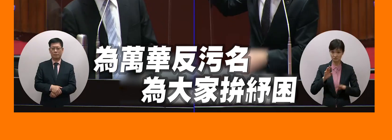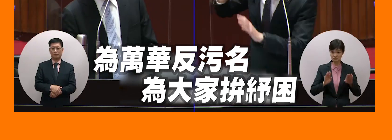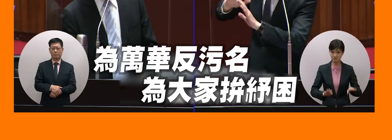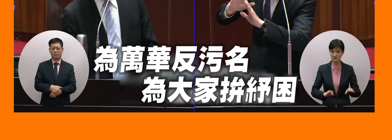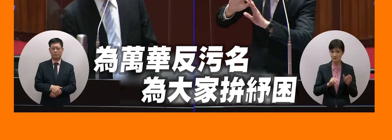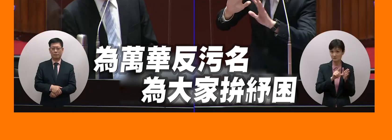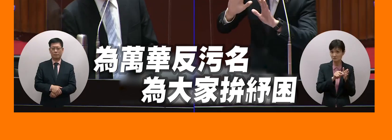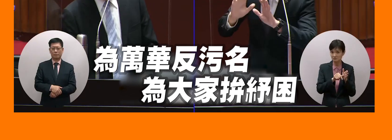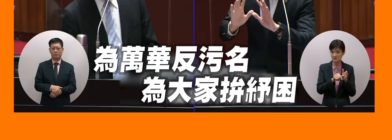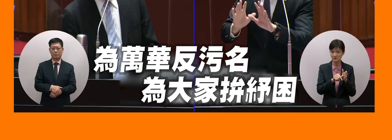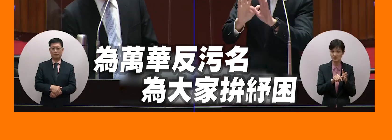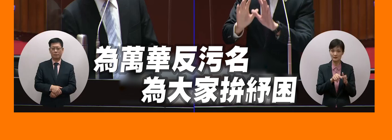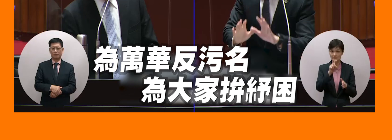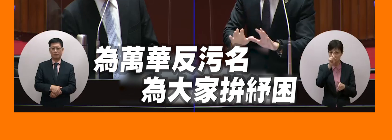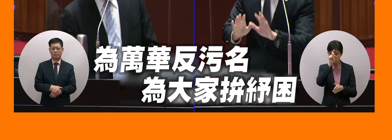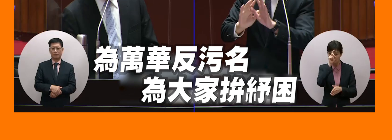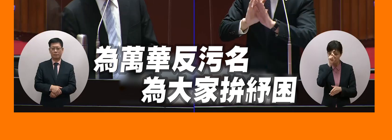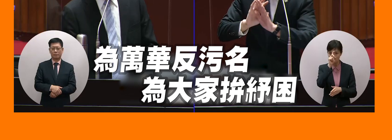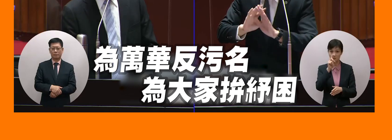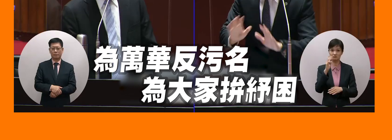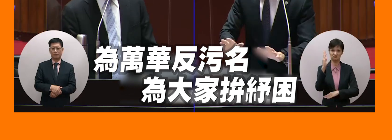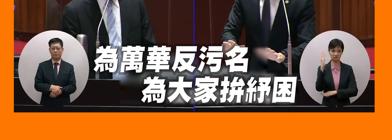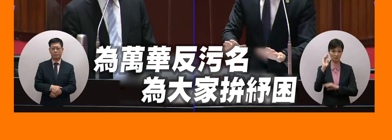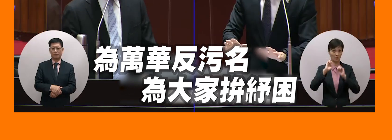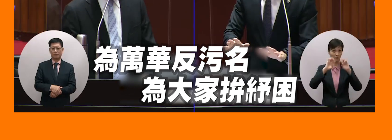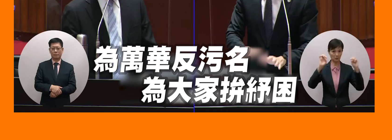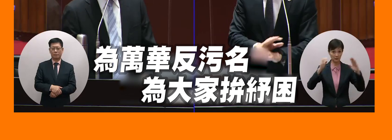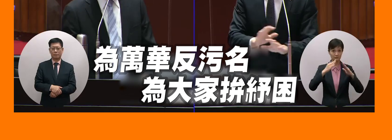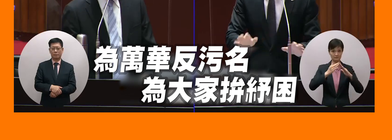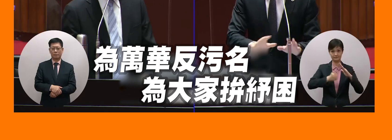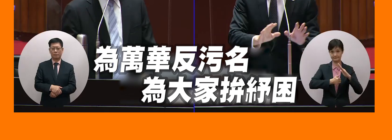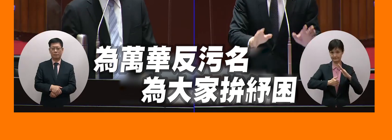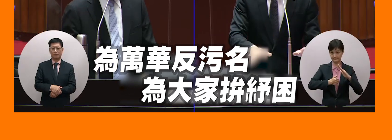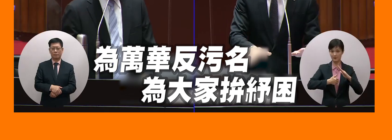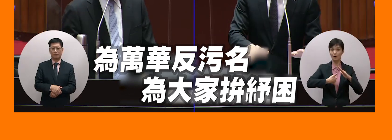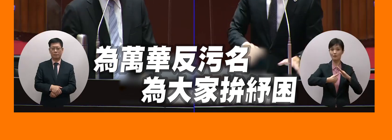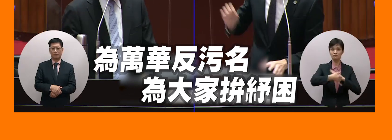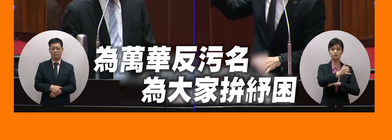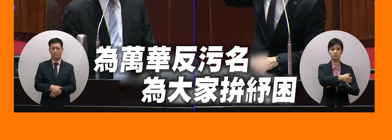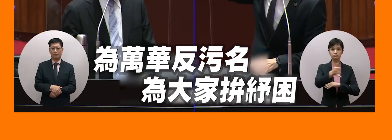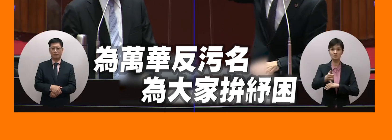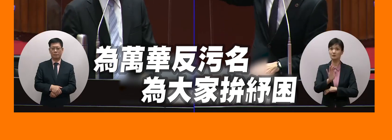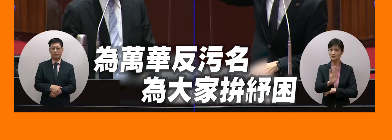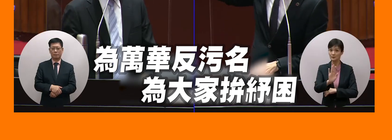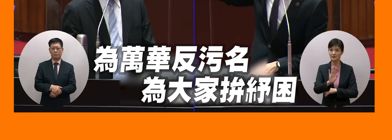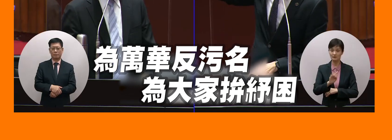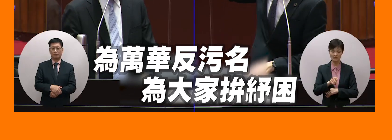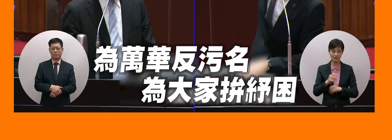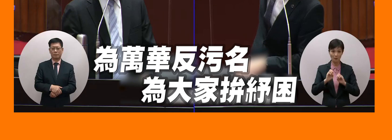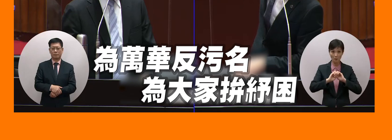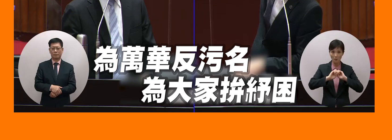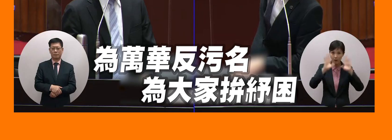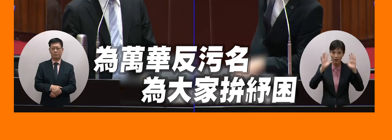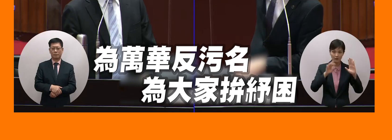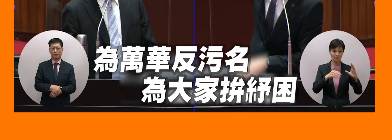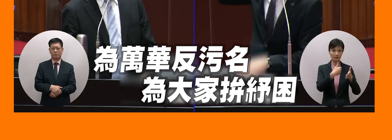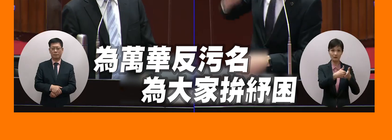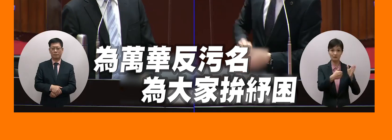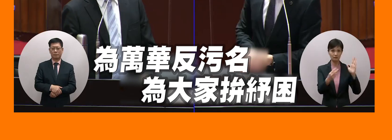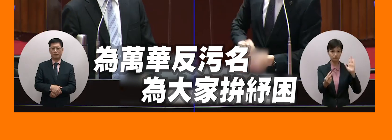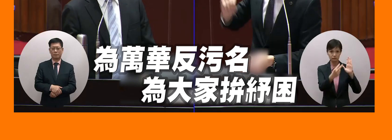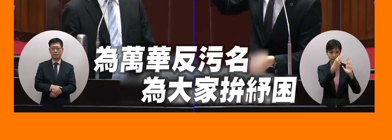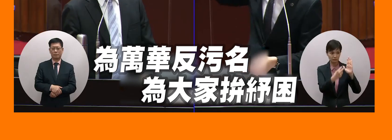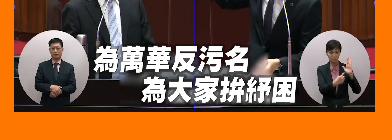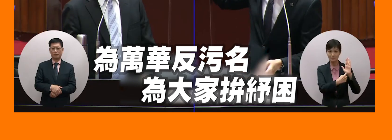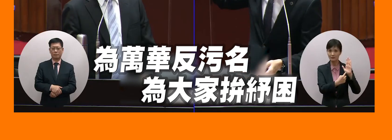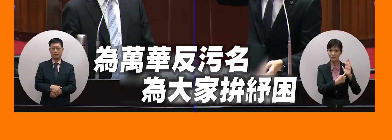大家叫大家我們現在政府是叫大家不要出門沒有事情不要出門結果他公佈這張圖你看那些